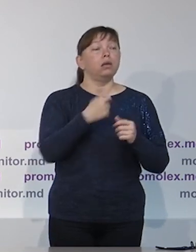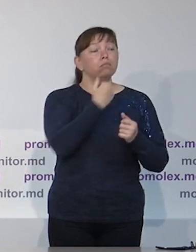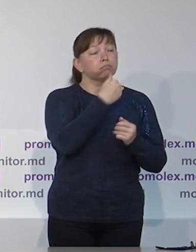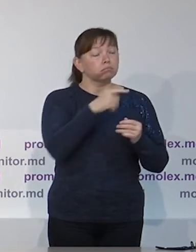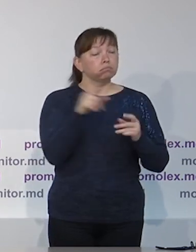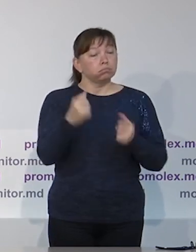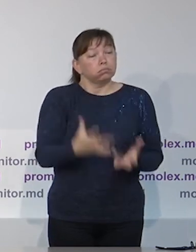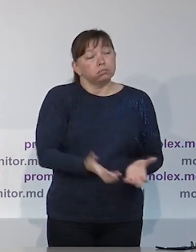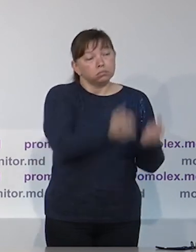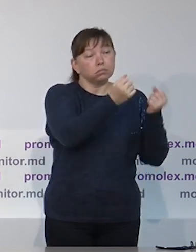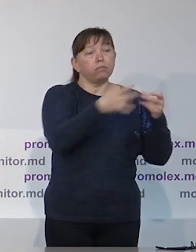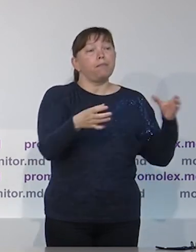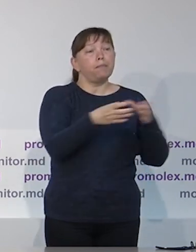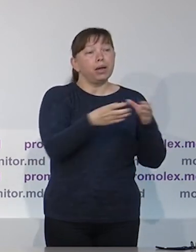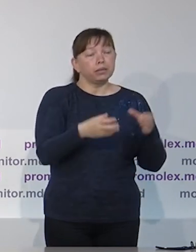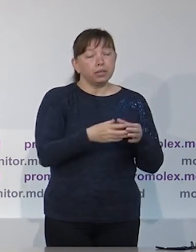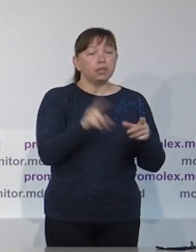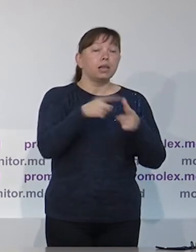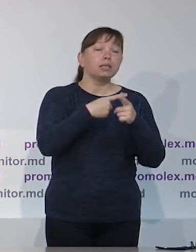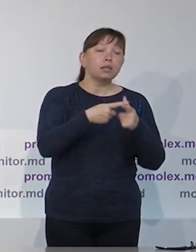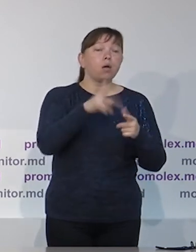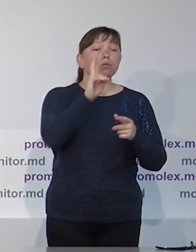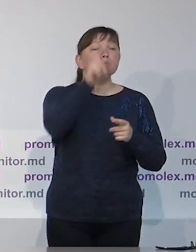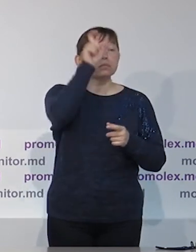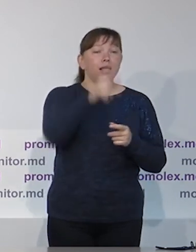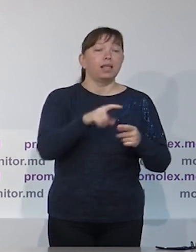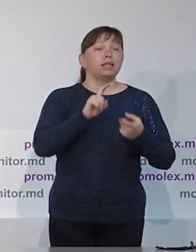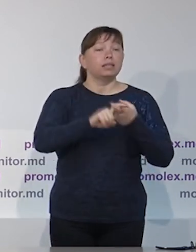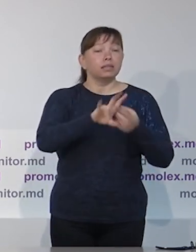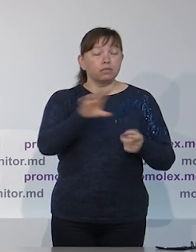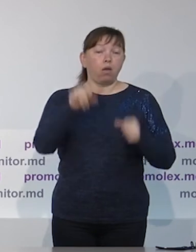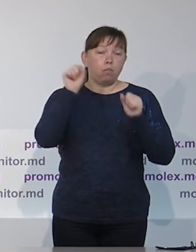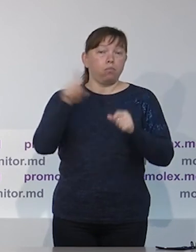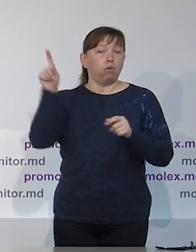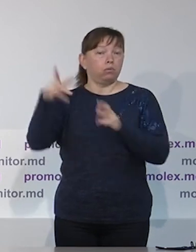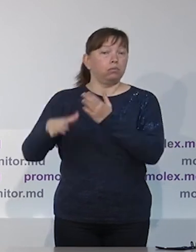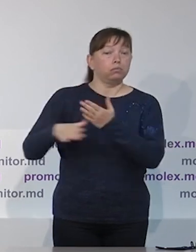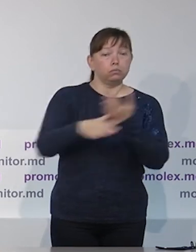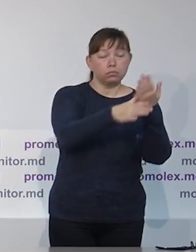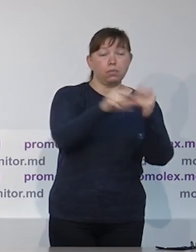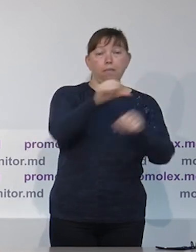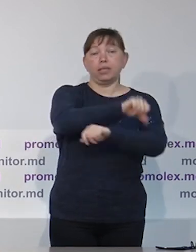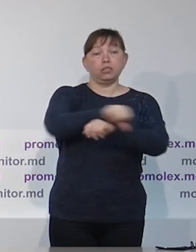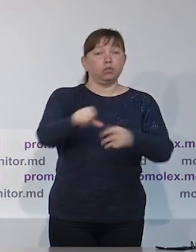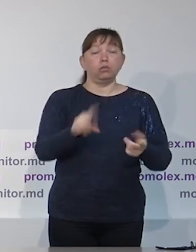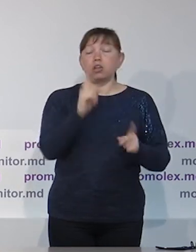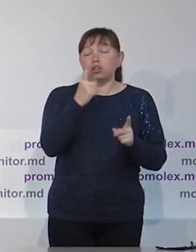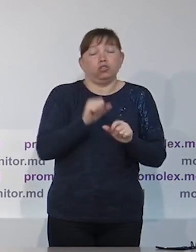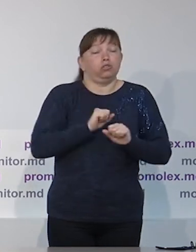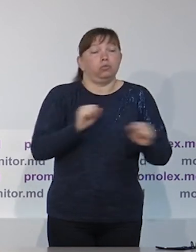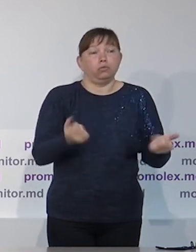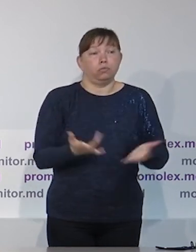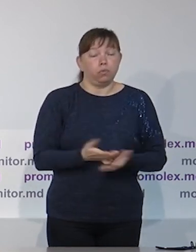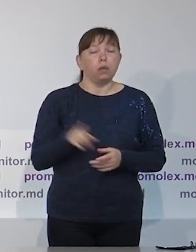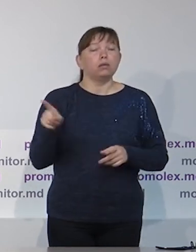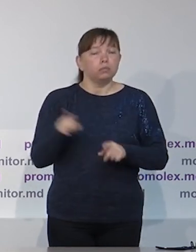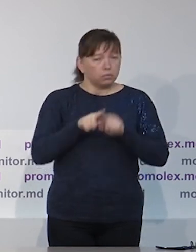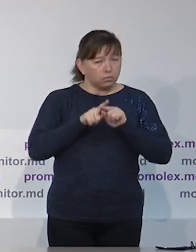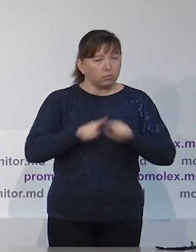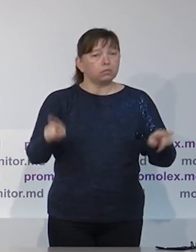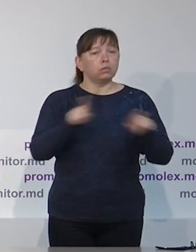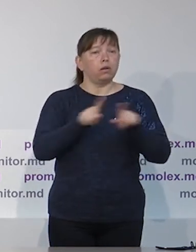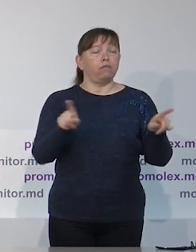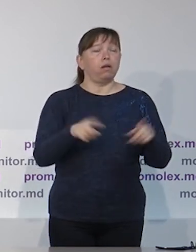избирательных компаний, отмечаем, что возможность граждан Республики